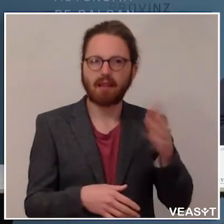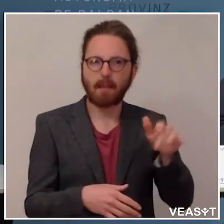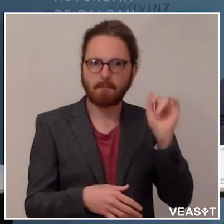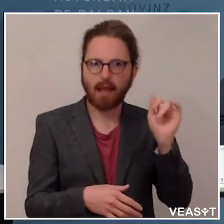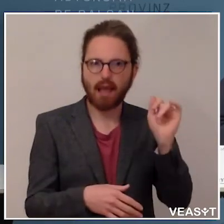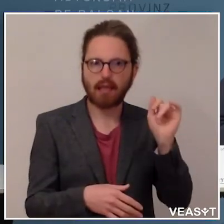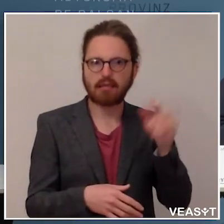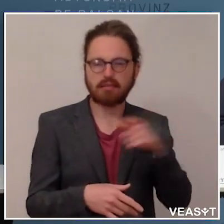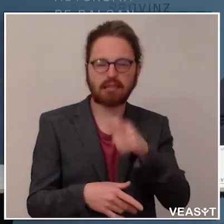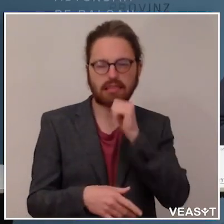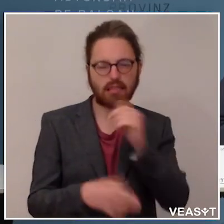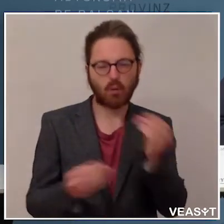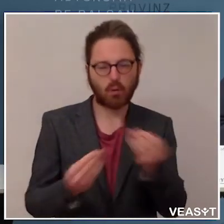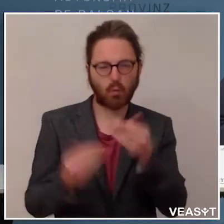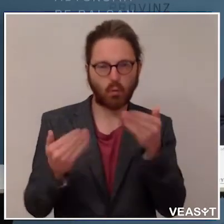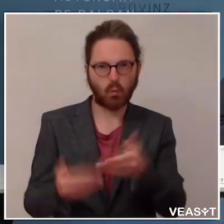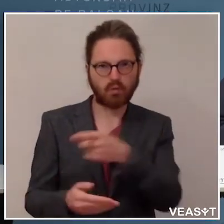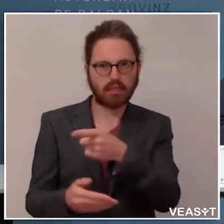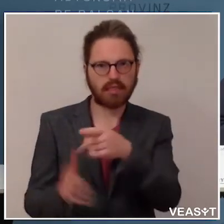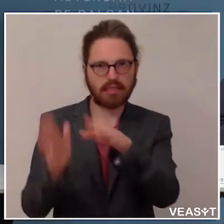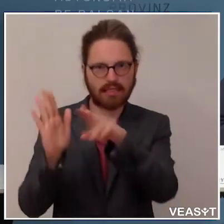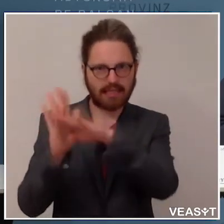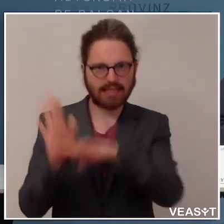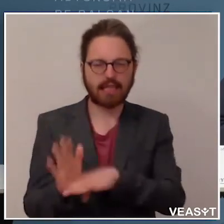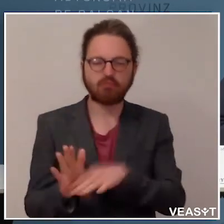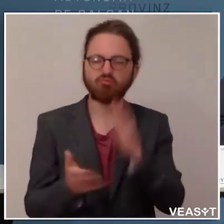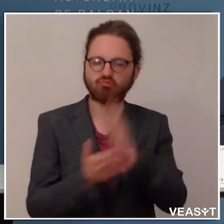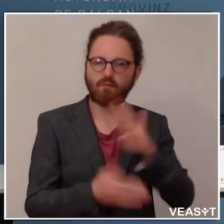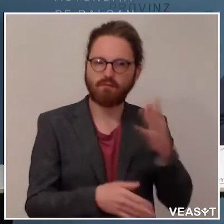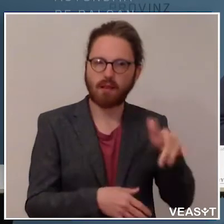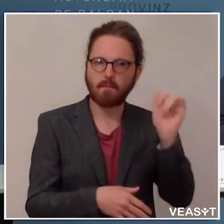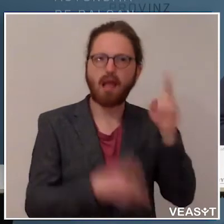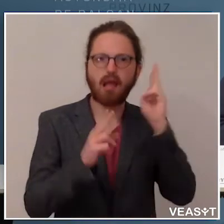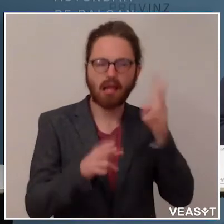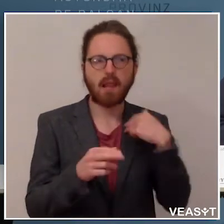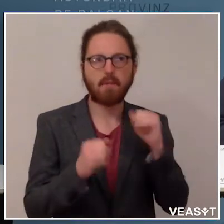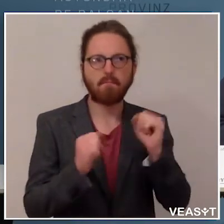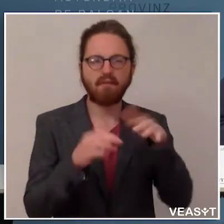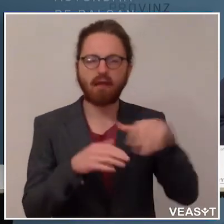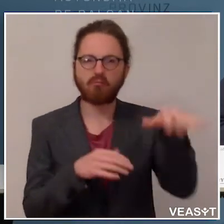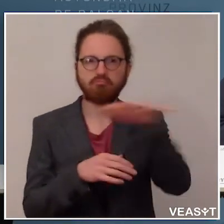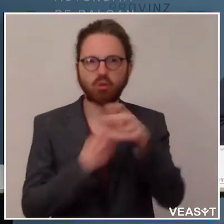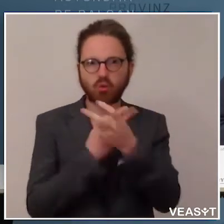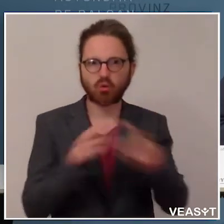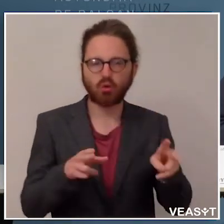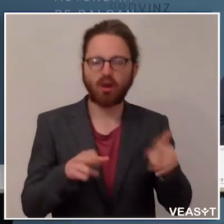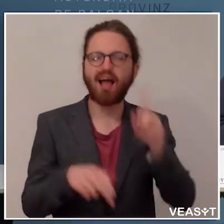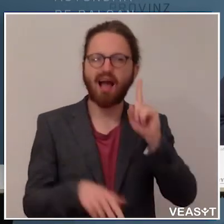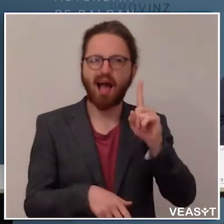aufgrund dieses Gesetzes möglich, auch sich innerhalb der ganzen Region zu bewegen. Allerdings gelten in Trentino weiterhin die Regeln,